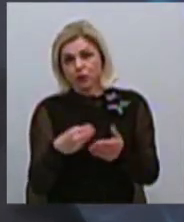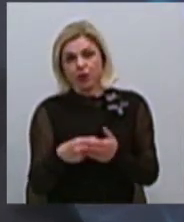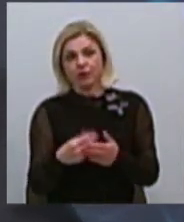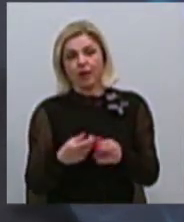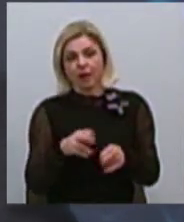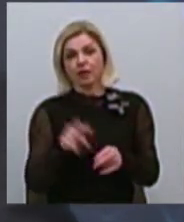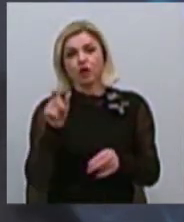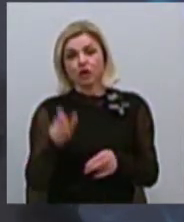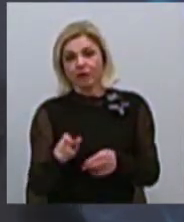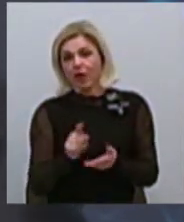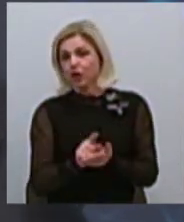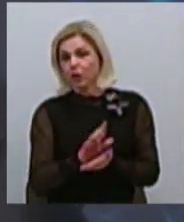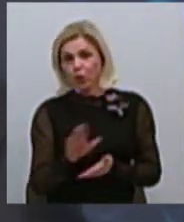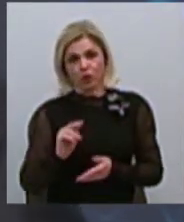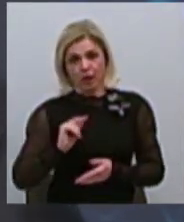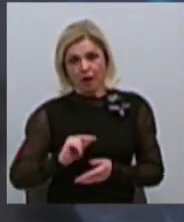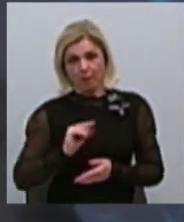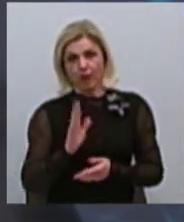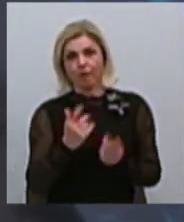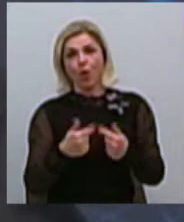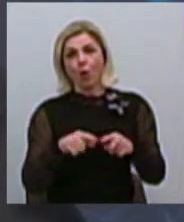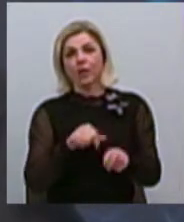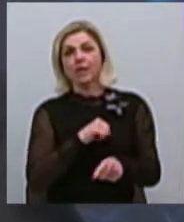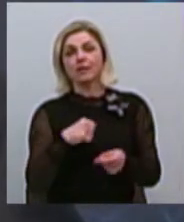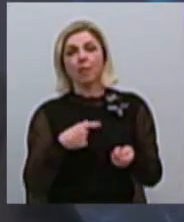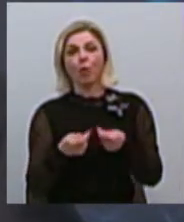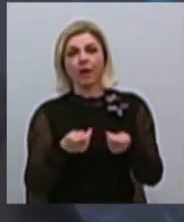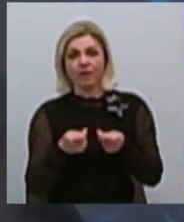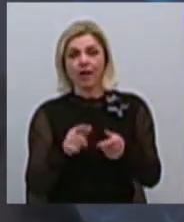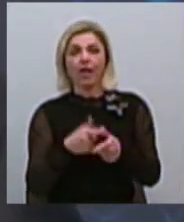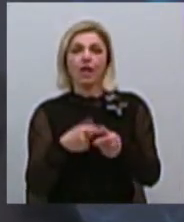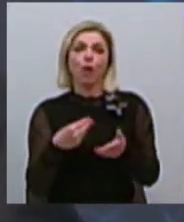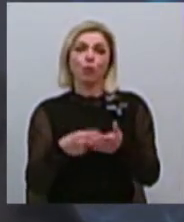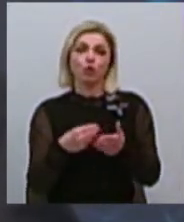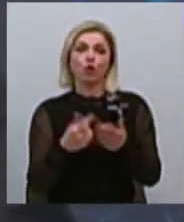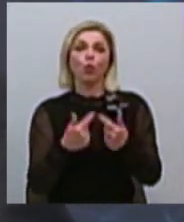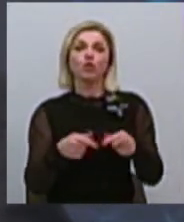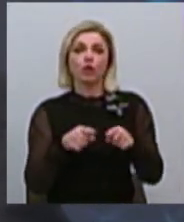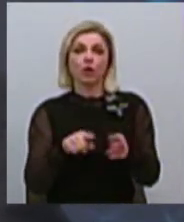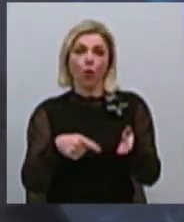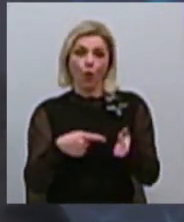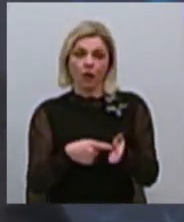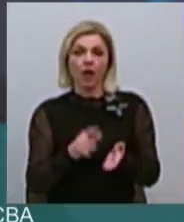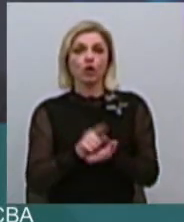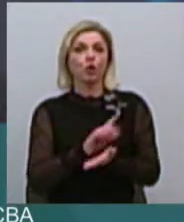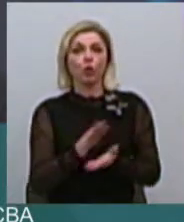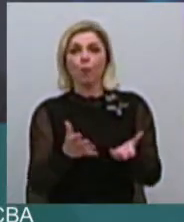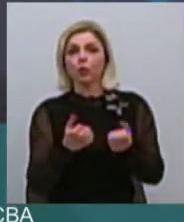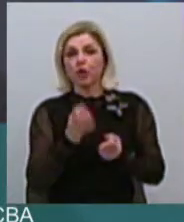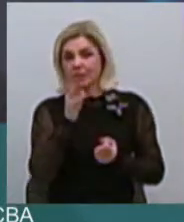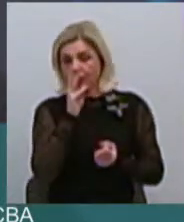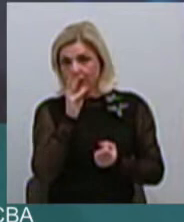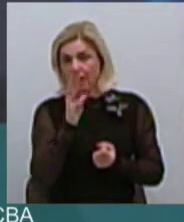чоловік не доджен работать в органах местного самоуправления чи в бюджетних учреждениях города. Він не доджен получати зарплату і